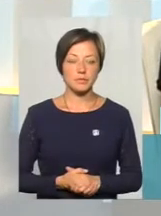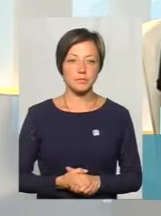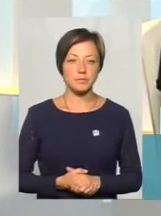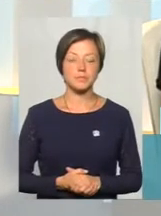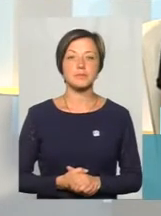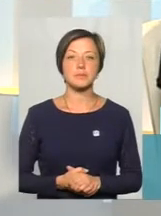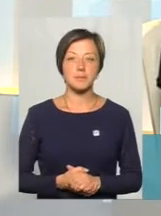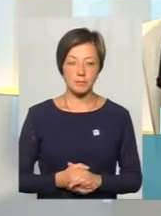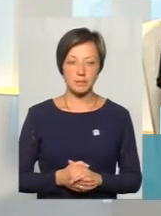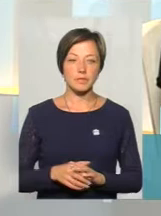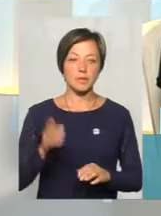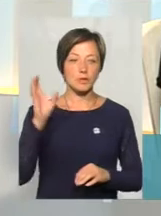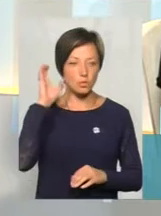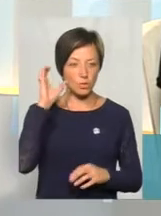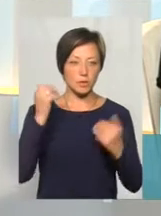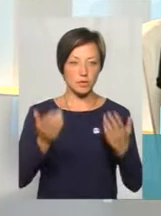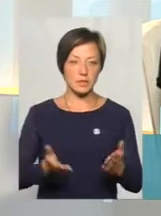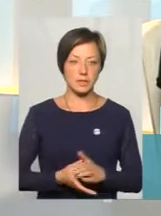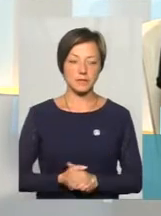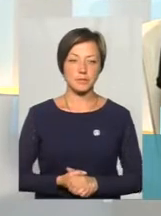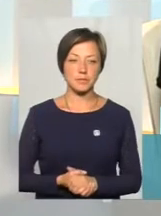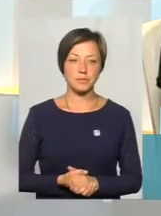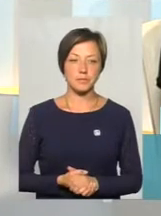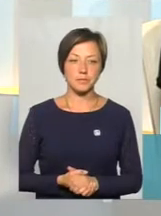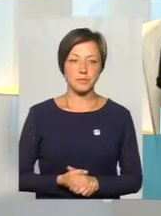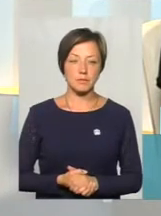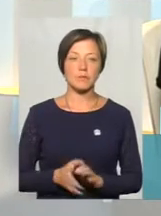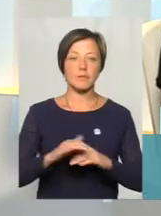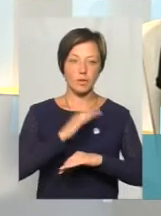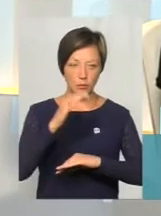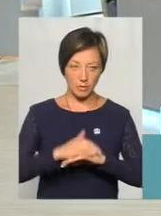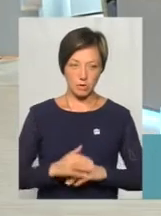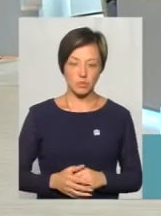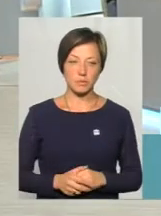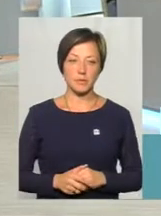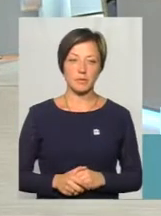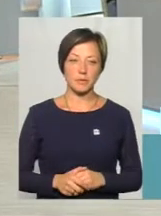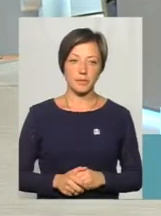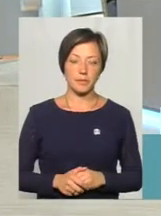Алло. Алло. Так, слухаємо вас. Добрий вечір. Добрий вечір.